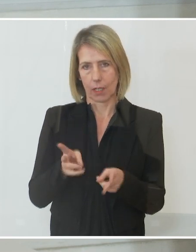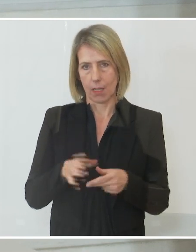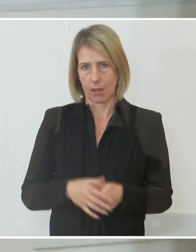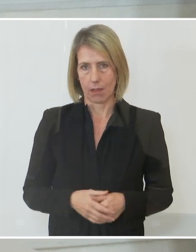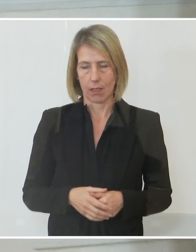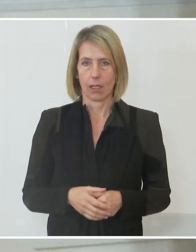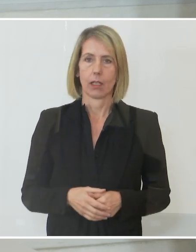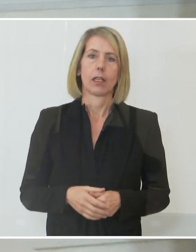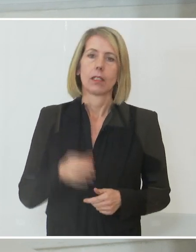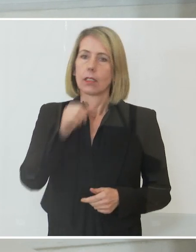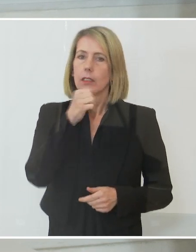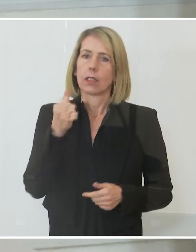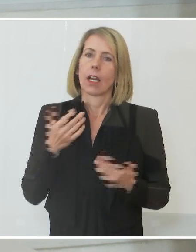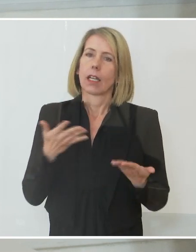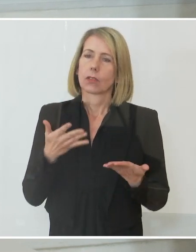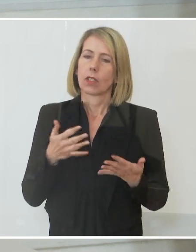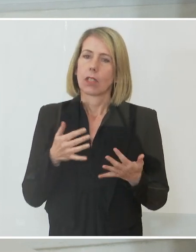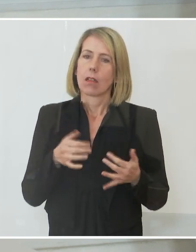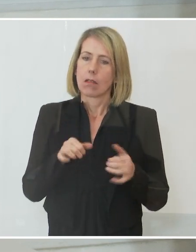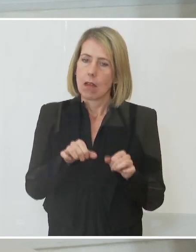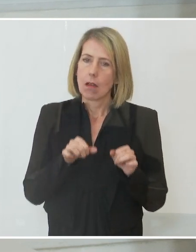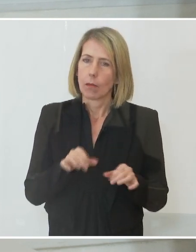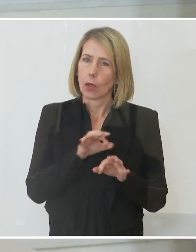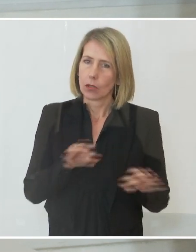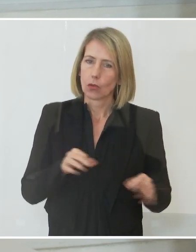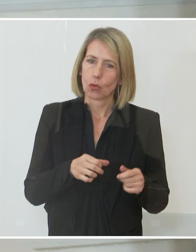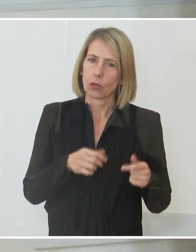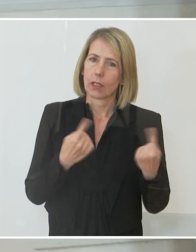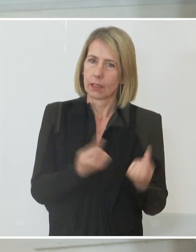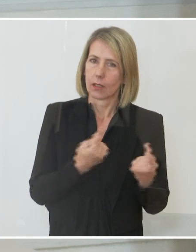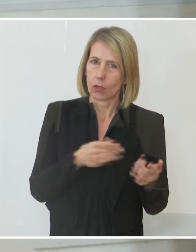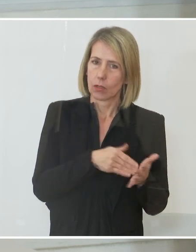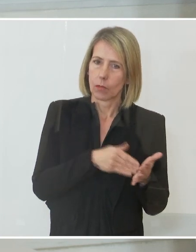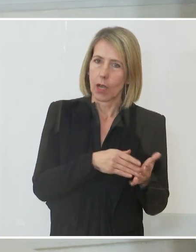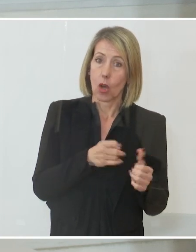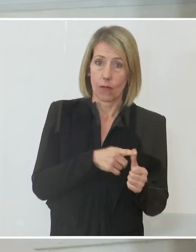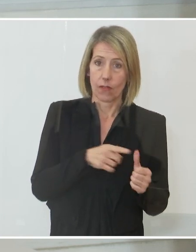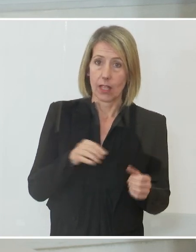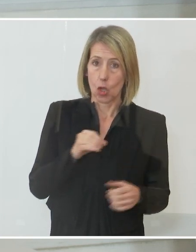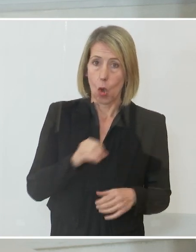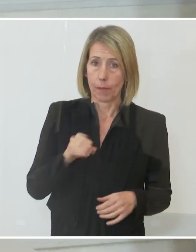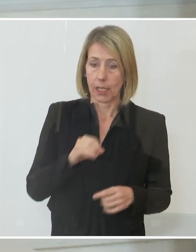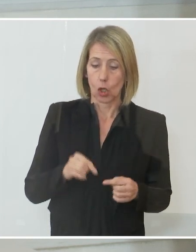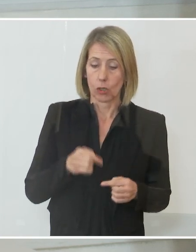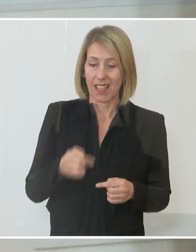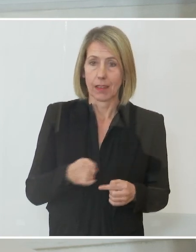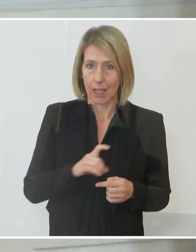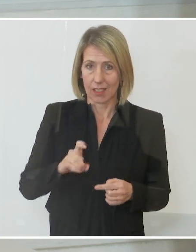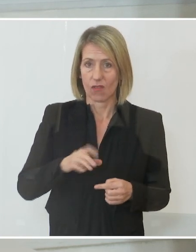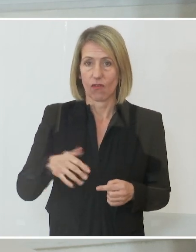Es ist nämlich so, dass man eine möglichst gute Ausgangslage benötigt, sollte Omikron uns in den kommenden Wochen,